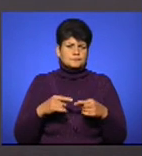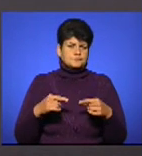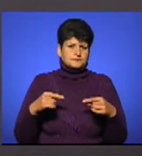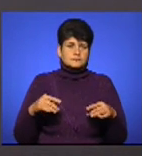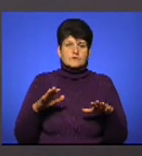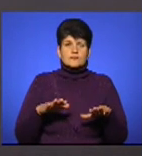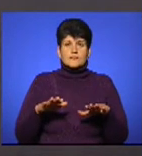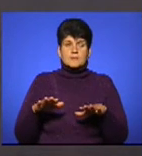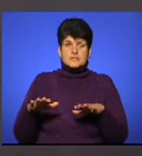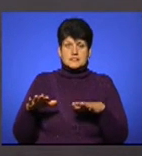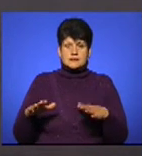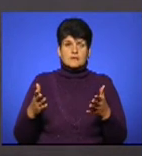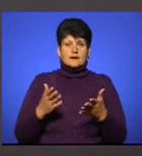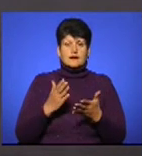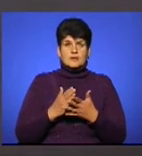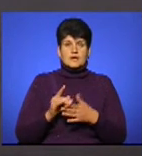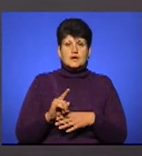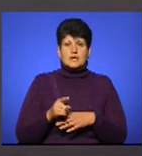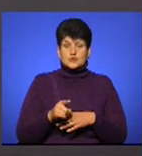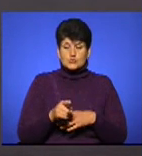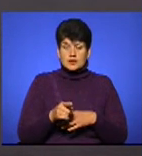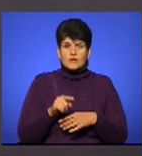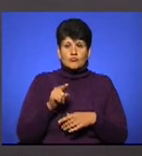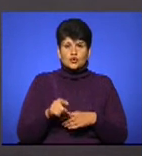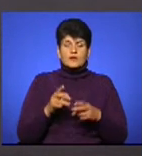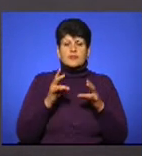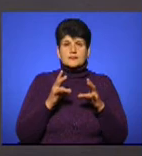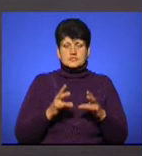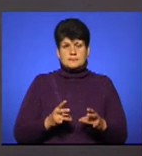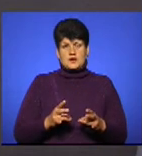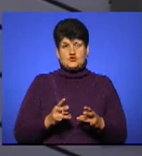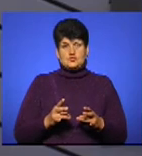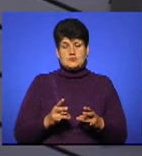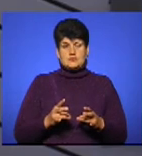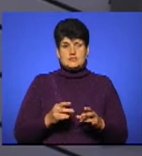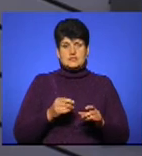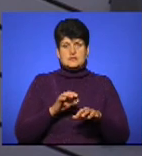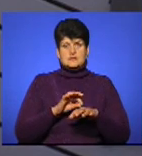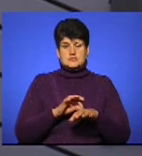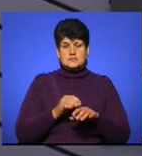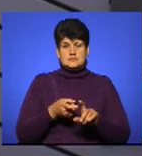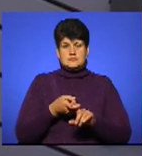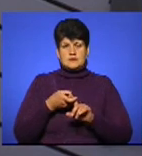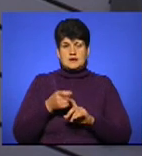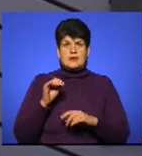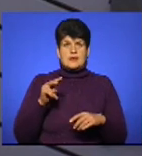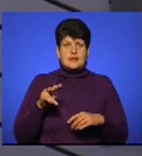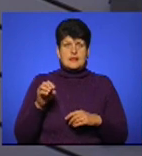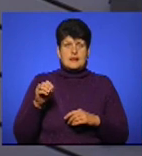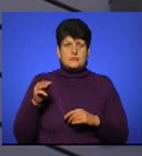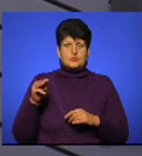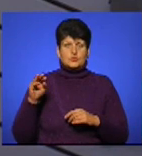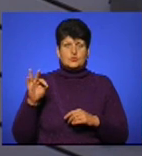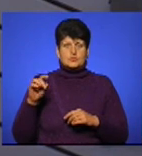місцях, де є гризуни, воно небезпечне з точки зору інфікування лептоспірозом.